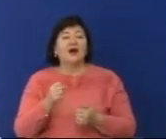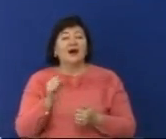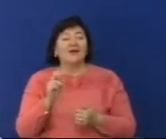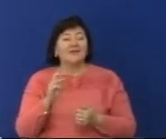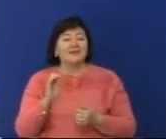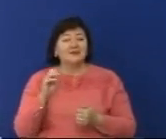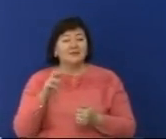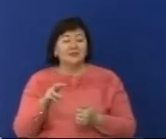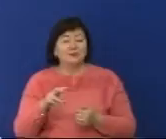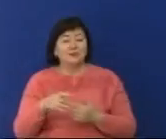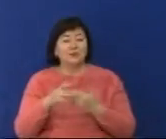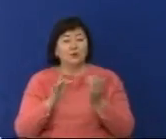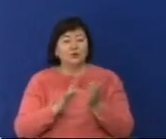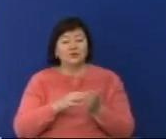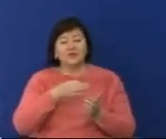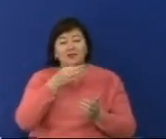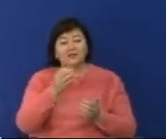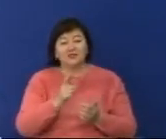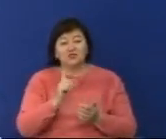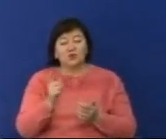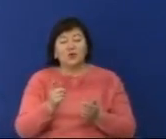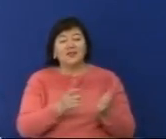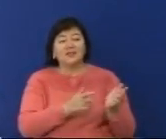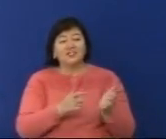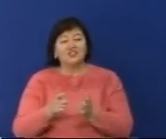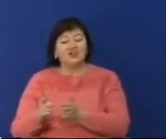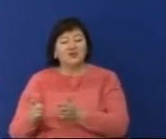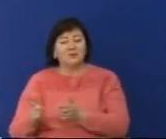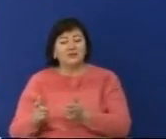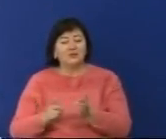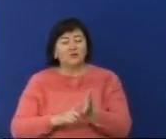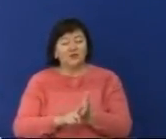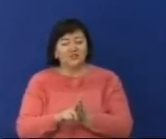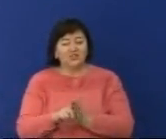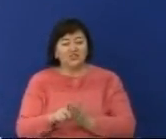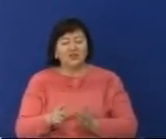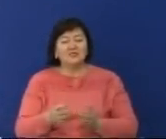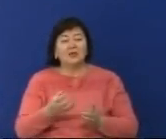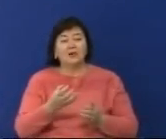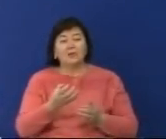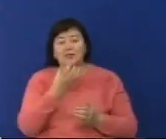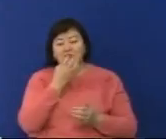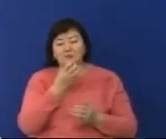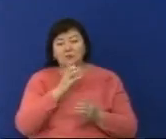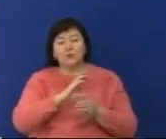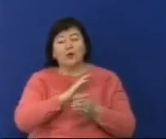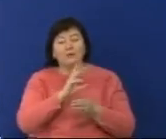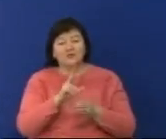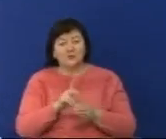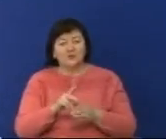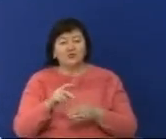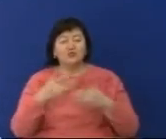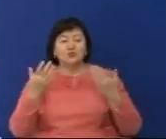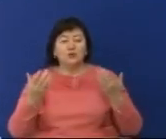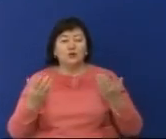мәліметінші жылу беру мерзіміне дайындық жұмыстарының басталуы мен су қобырларына қажетті қондырғыларды орнату бойынша жөндеу жұмыстарының